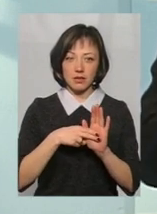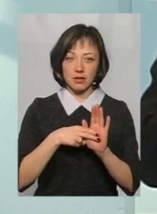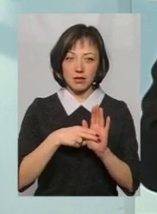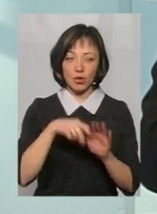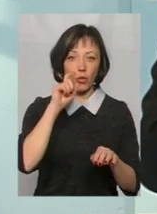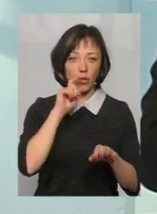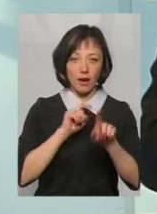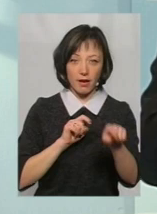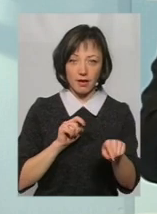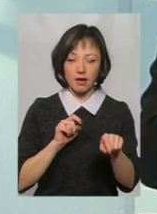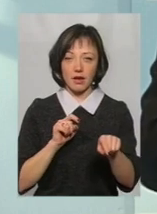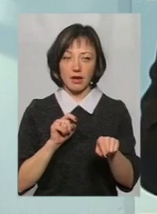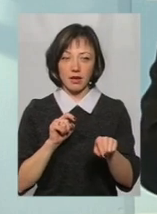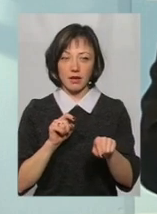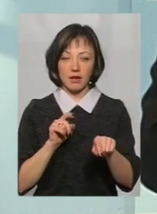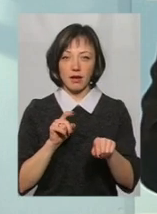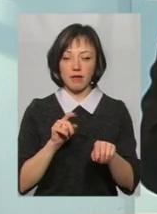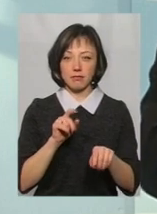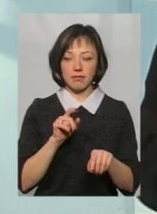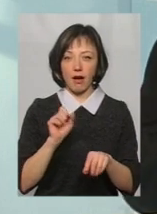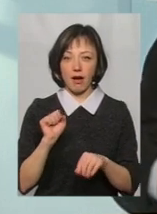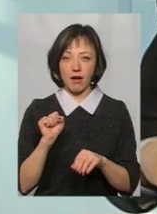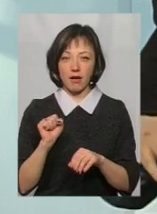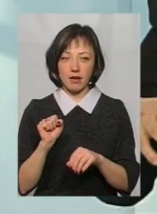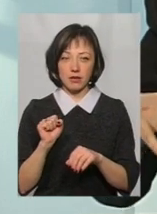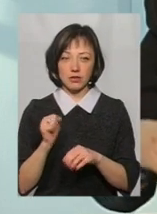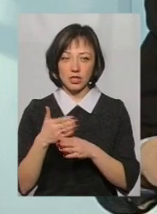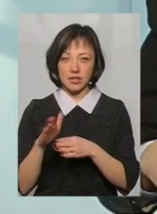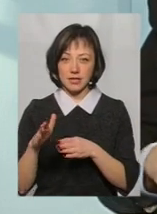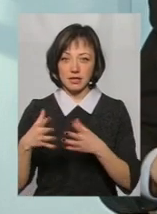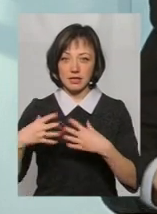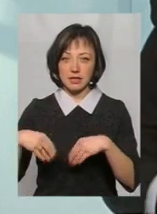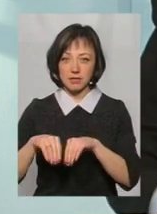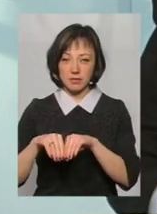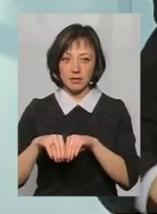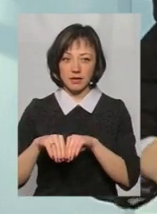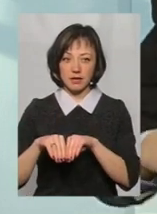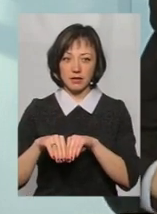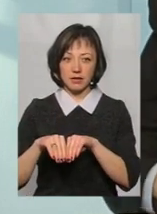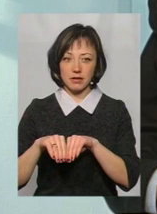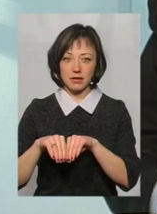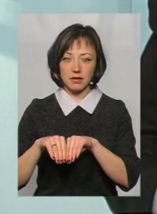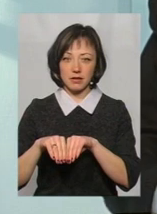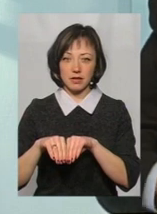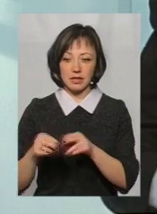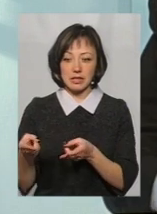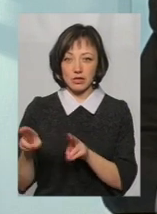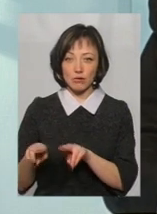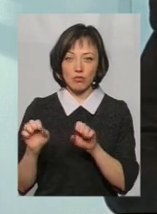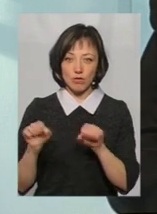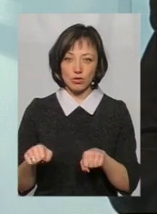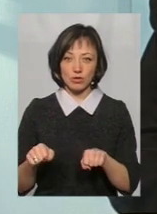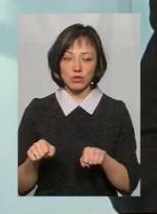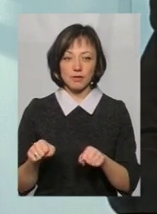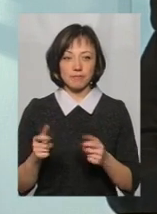Україні, ну, на підконтрольній території, то на непідконтрольній території та частина сім'ї може